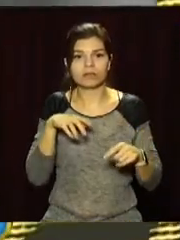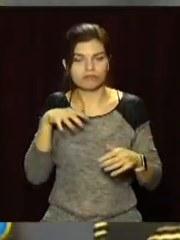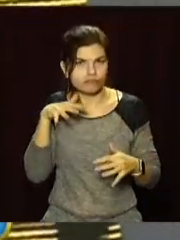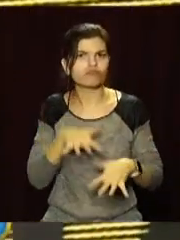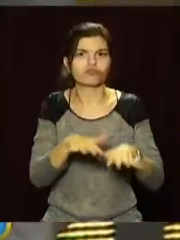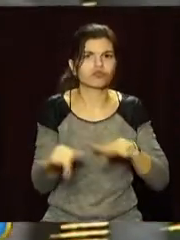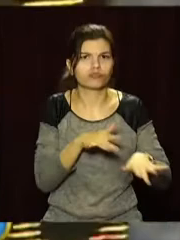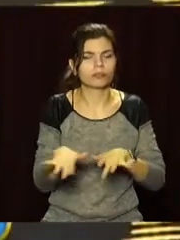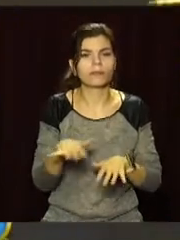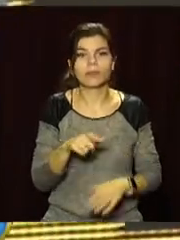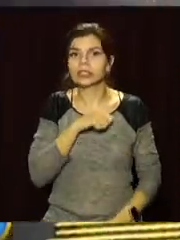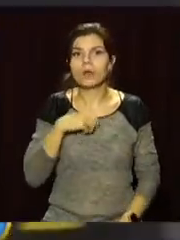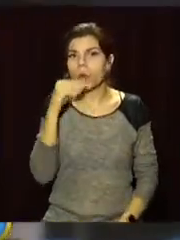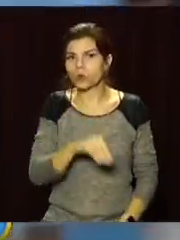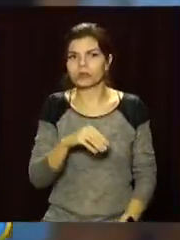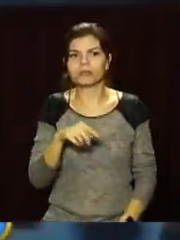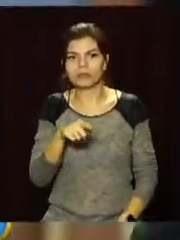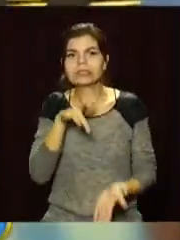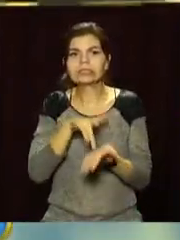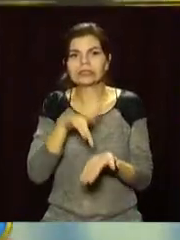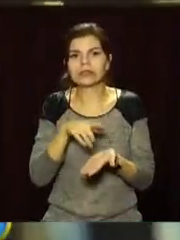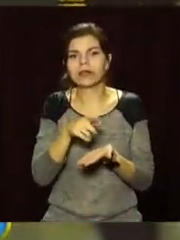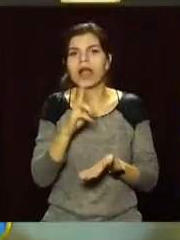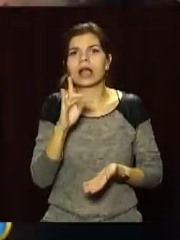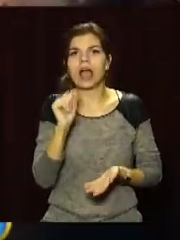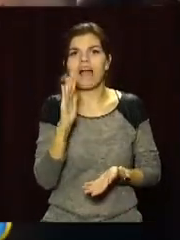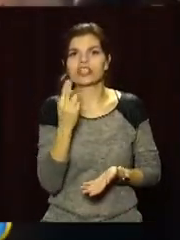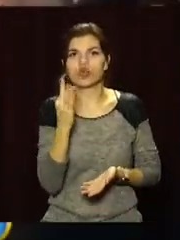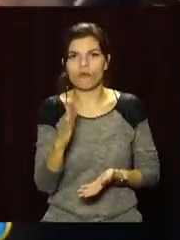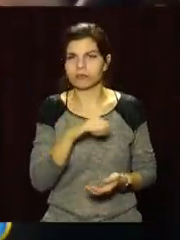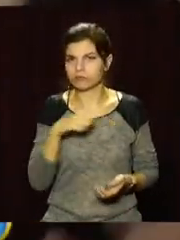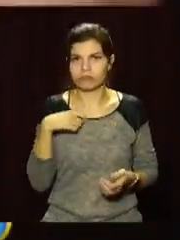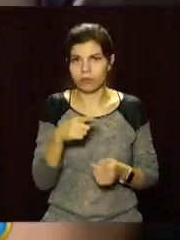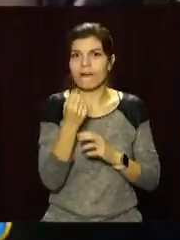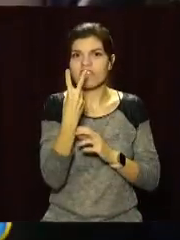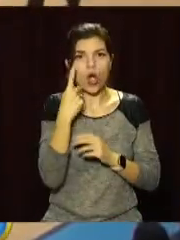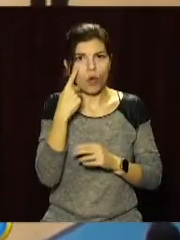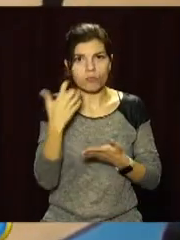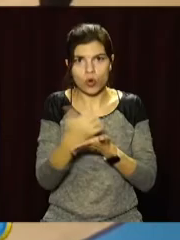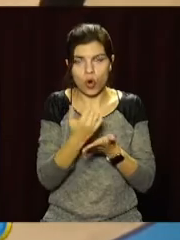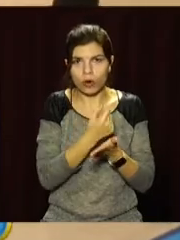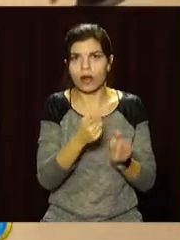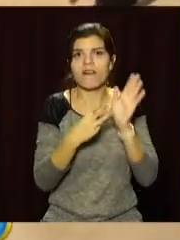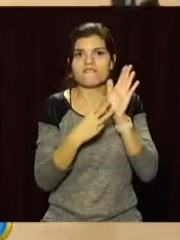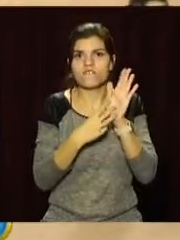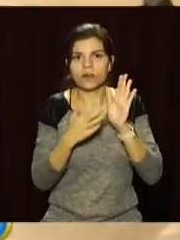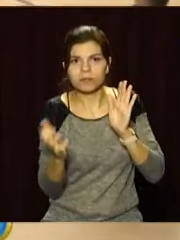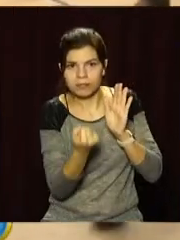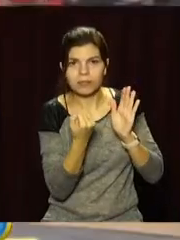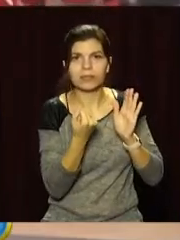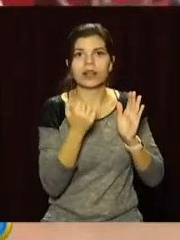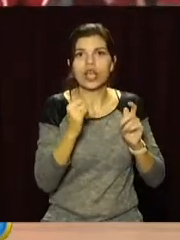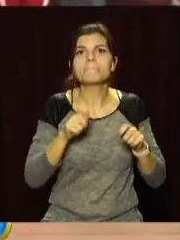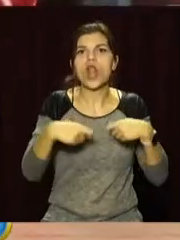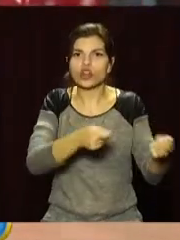Найкращим гравцем матчу визнали центрового Дніправ Ячислава Кравцова. Він направ 12 очок, зробив 8 відбирань та стільки ж